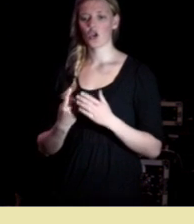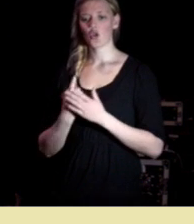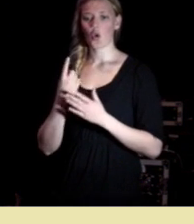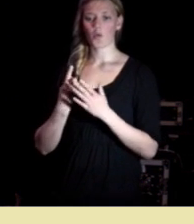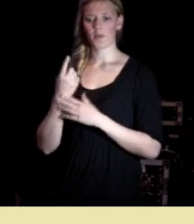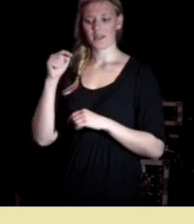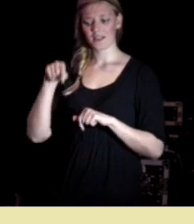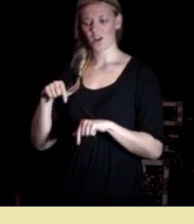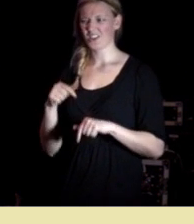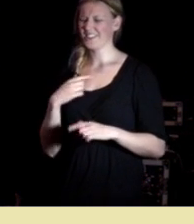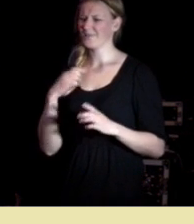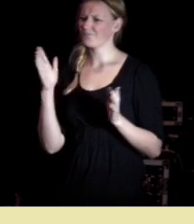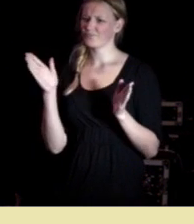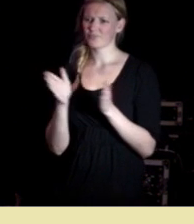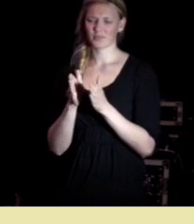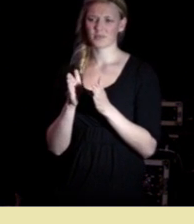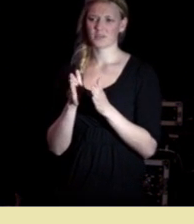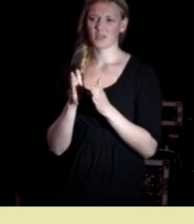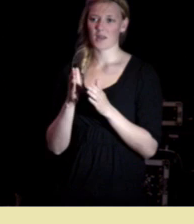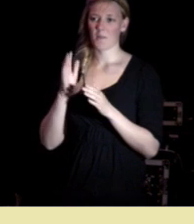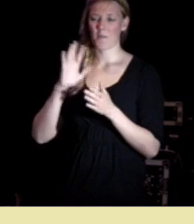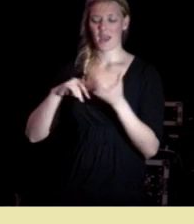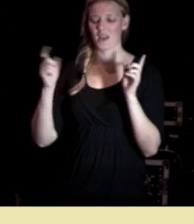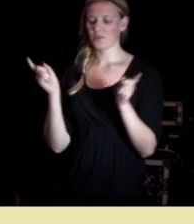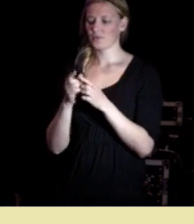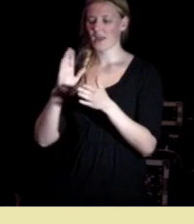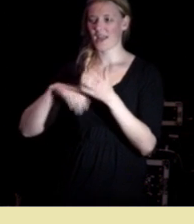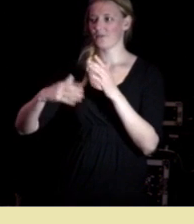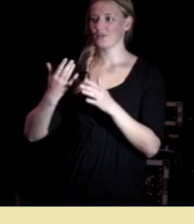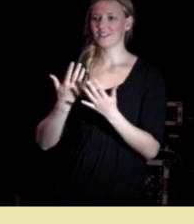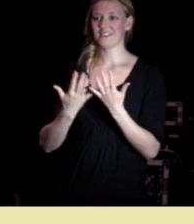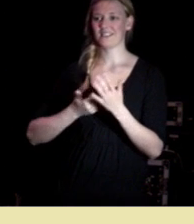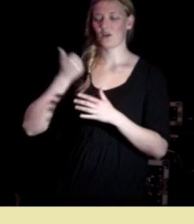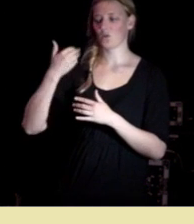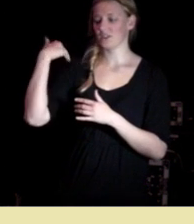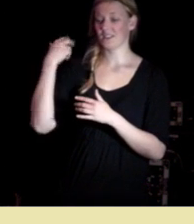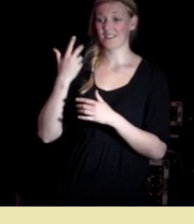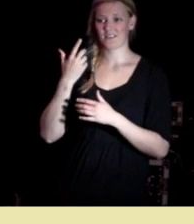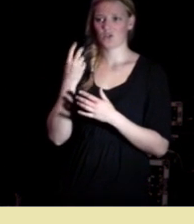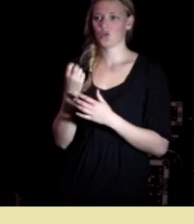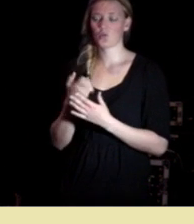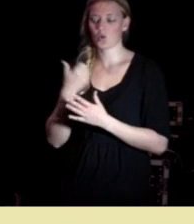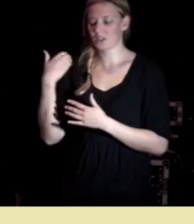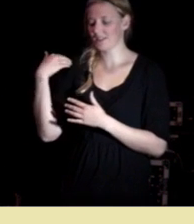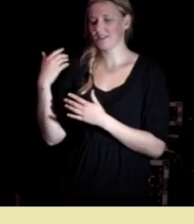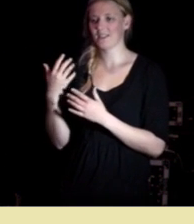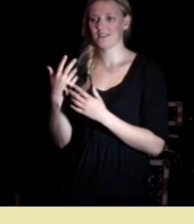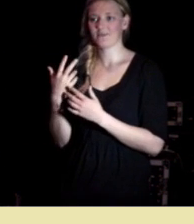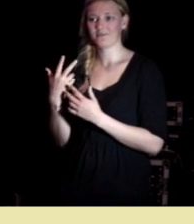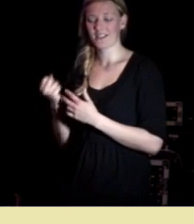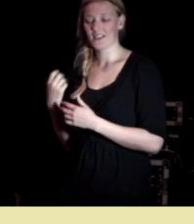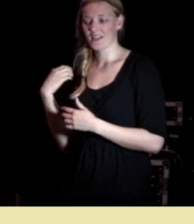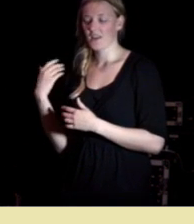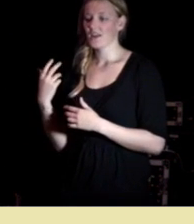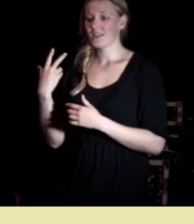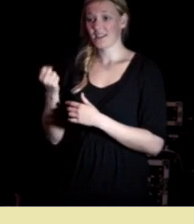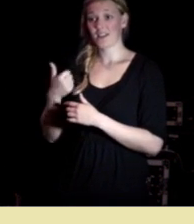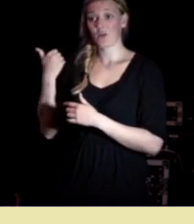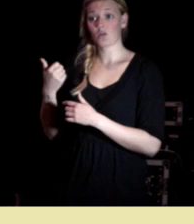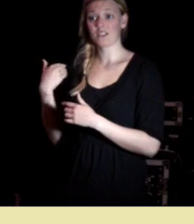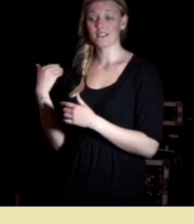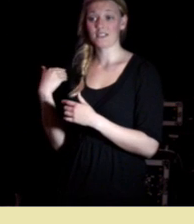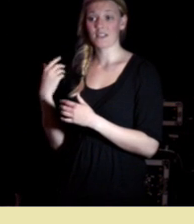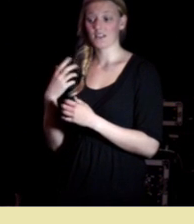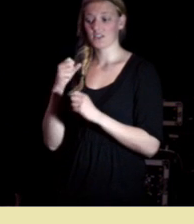er ganske trange de er trangere enn for 10 år siden enn for 20 år siden enn for 30 år siden da jeg begynte med anoreksi for 30 år siden så var det tynn